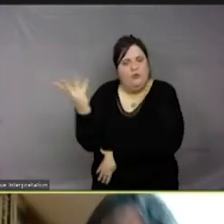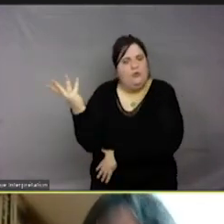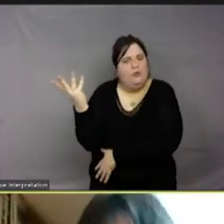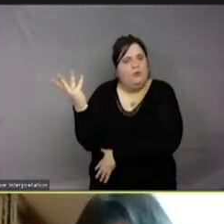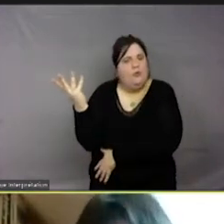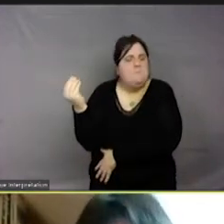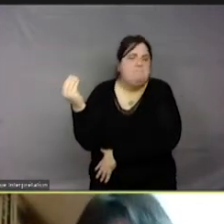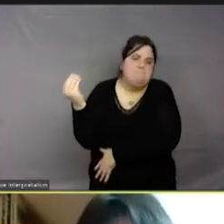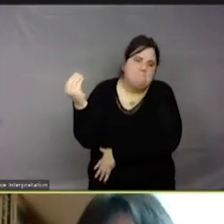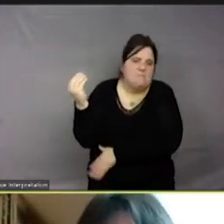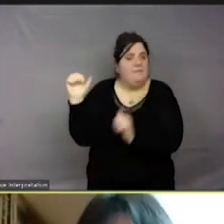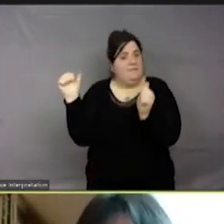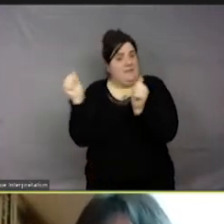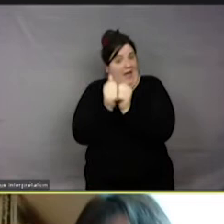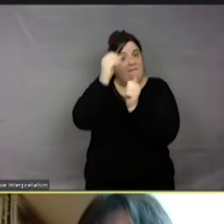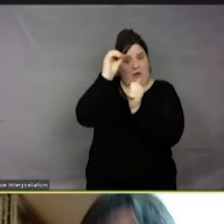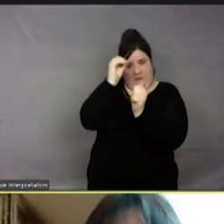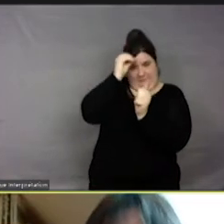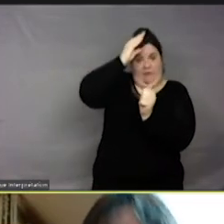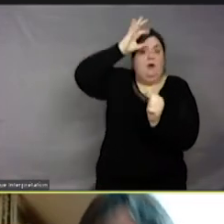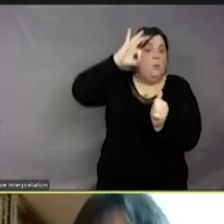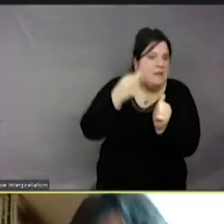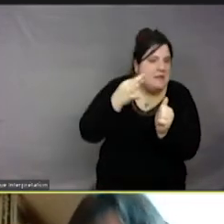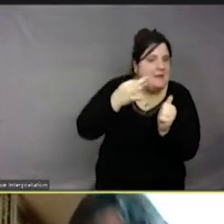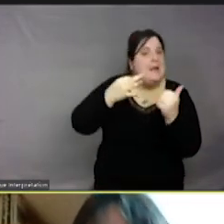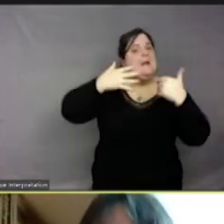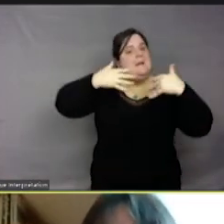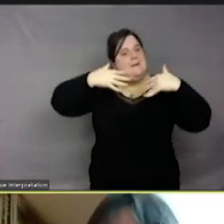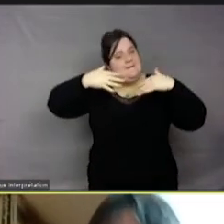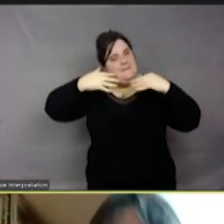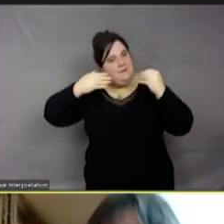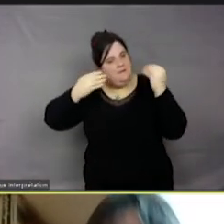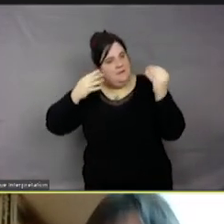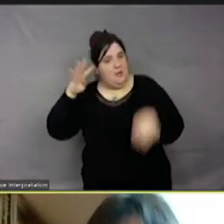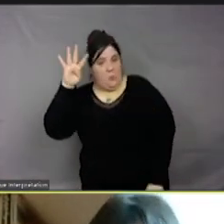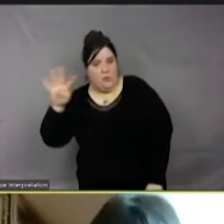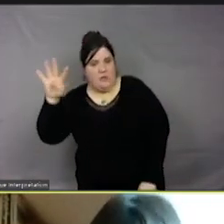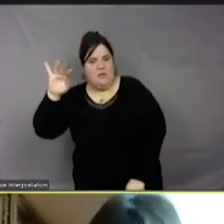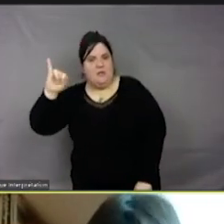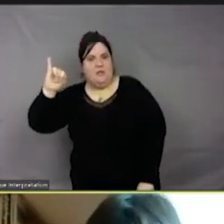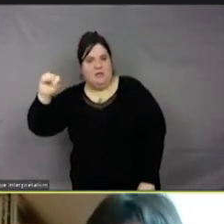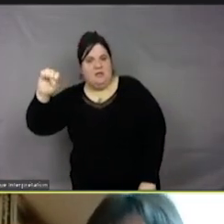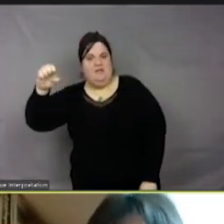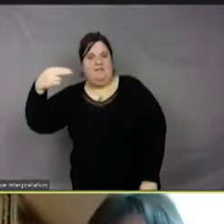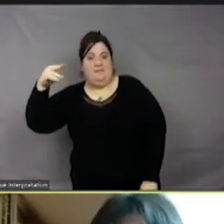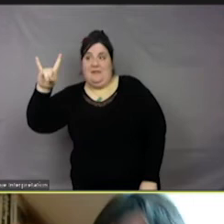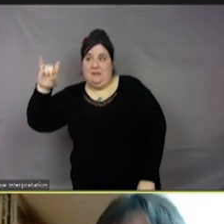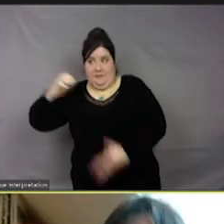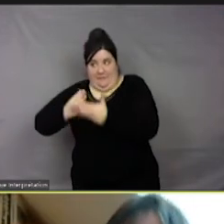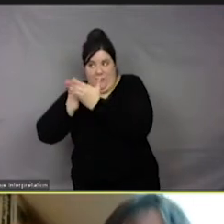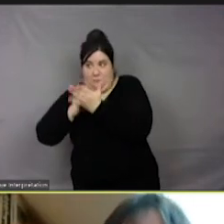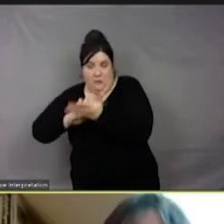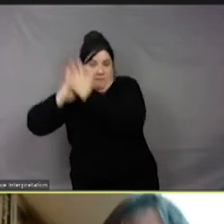de « avec le savoir », une fois encore « mit wissen ». Donc, on est dans l'idée de « connaissance ».